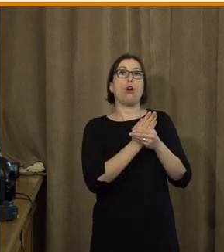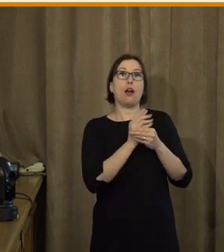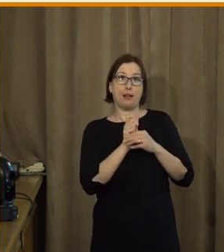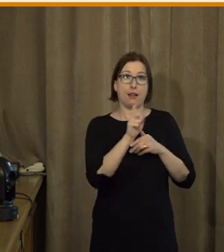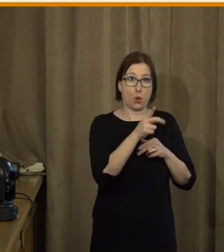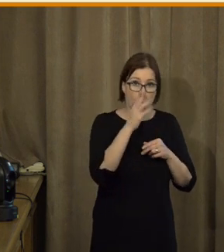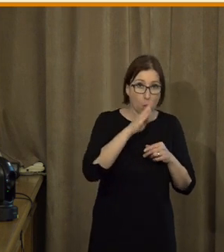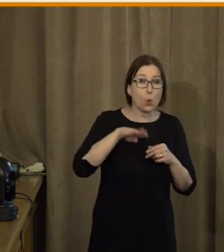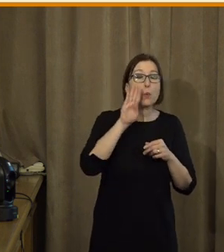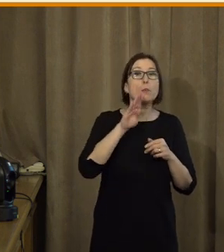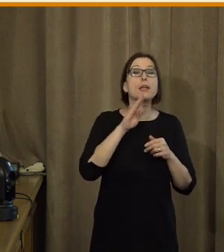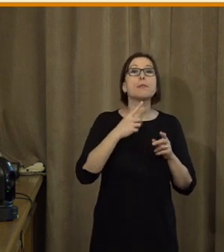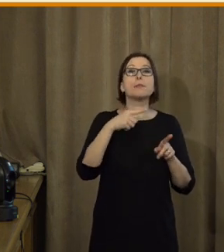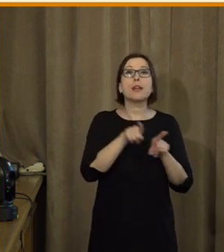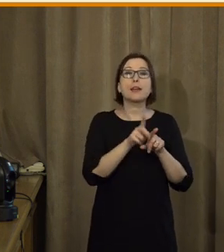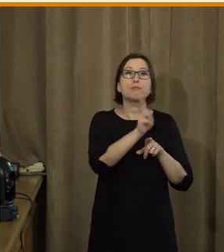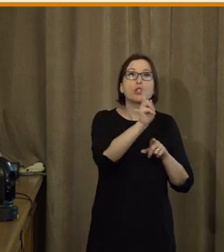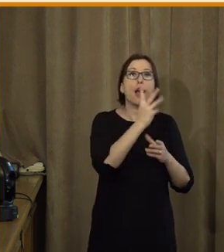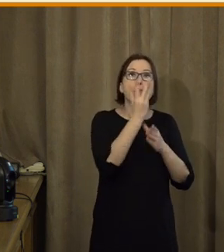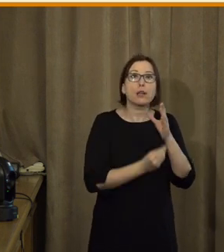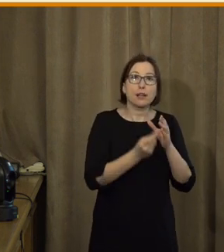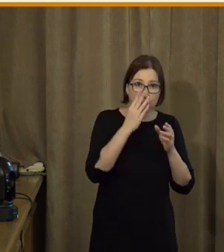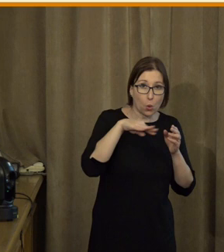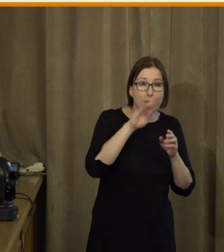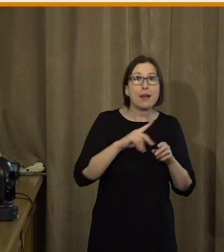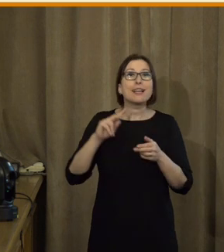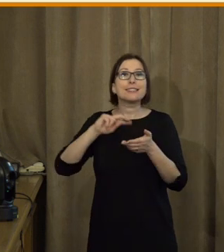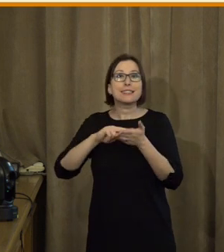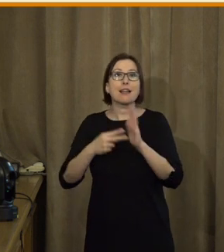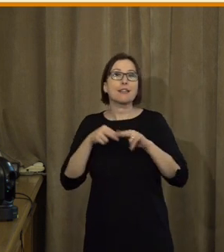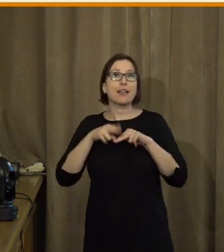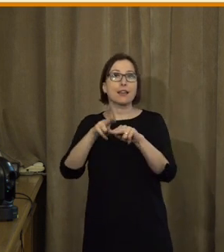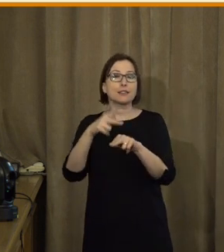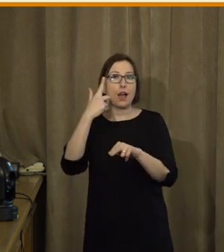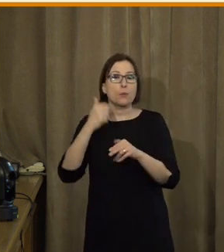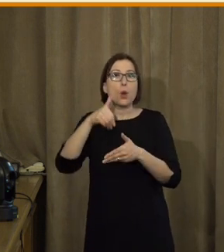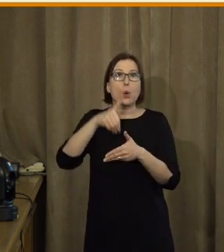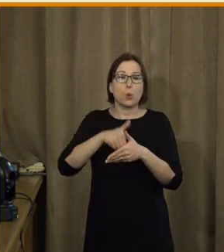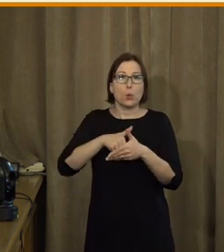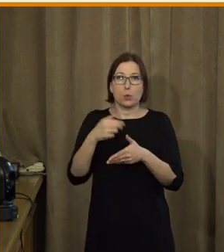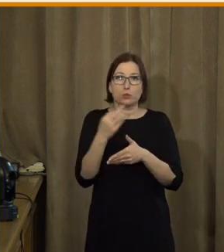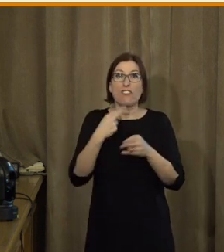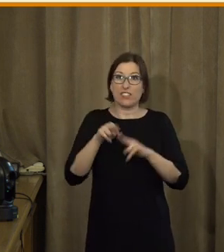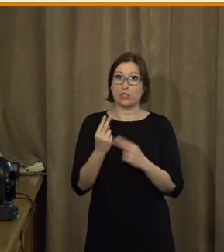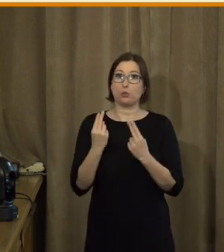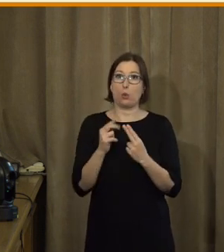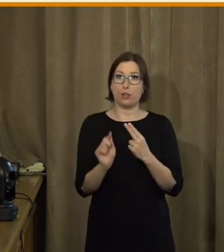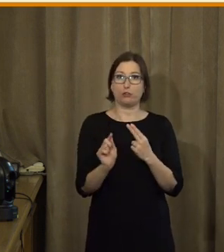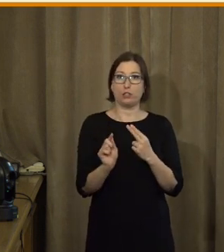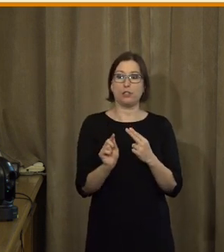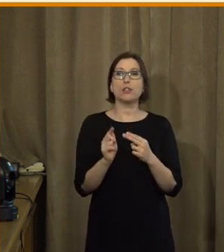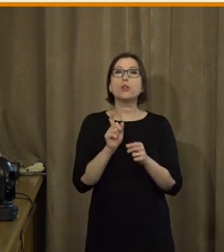nějaké aplikace, tak ty strategické kompetence jsou z hlediska odborné veřejnosti mnohem důležitější,